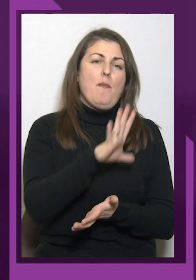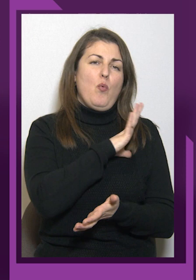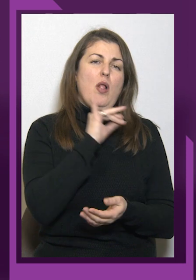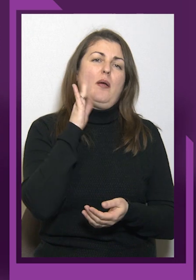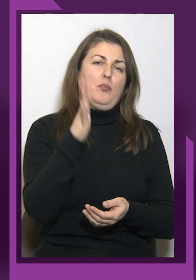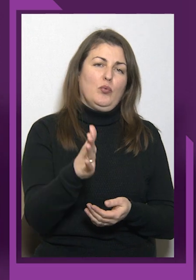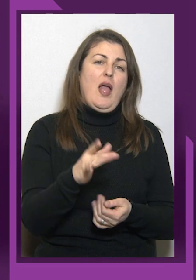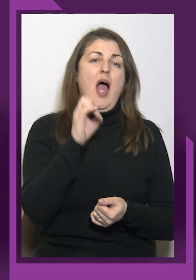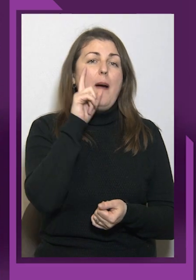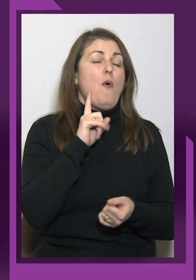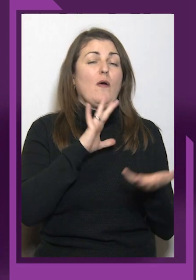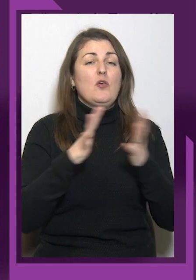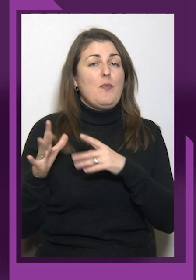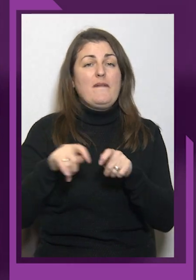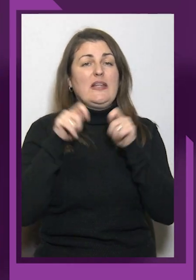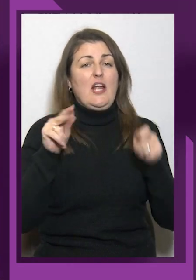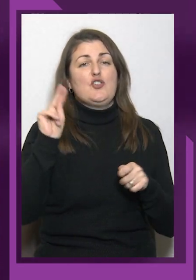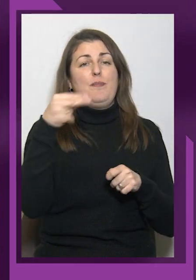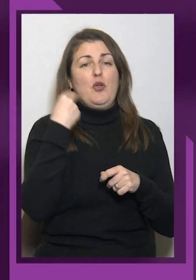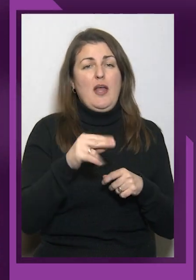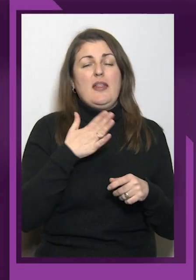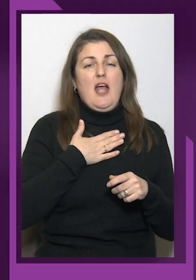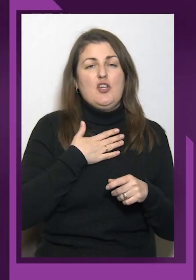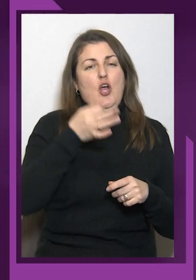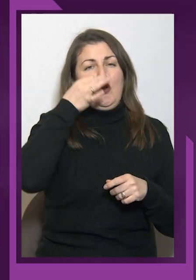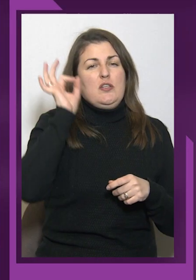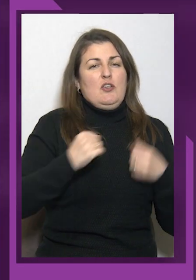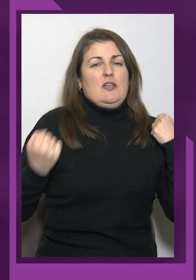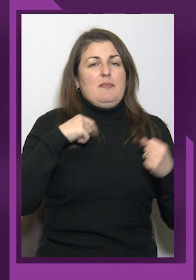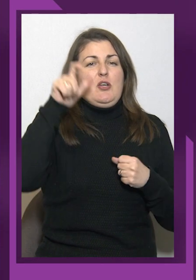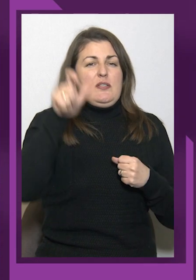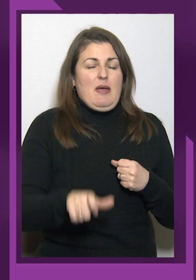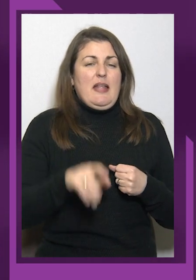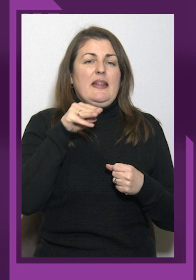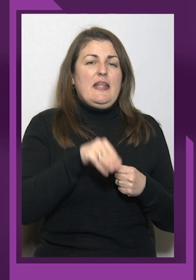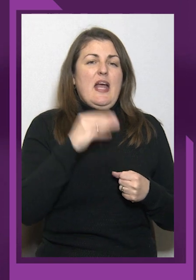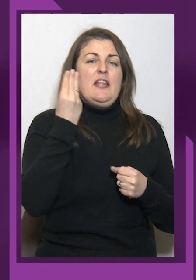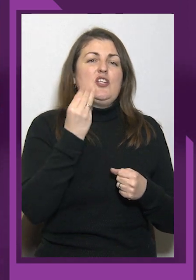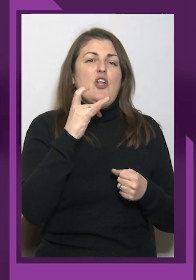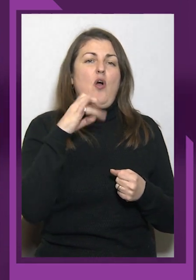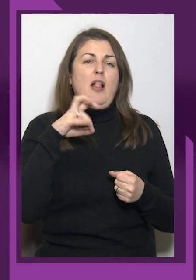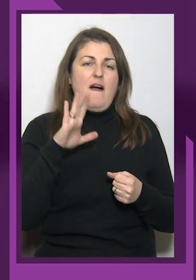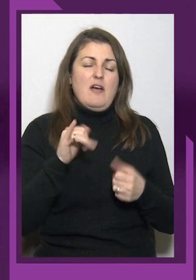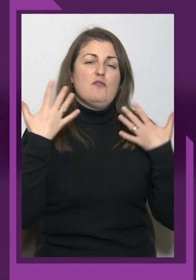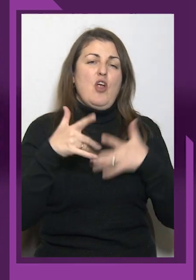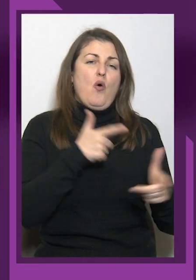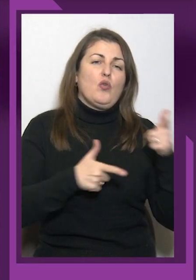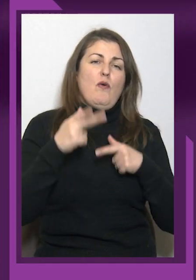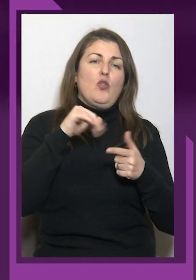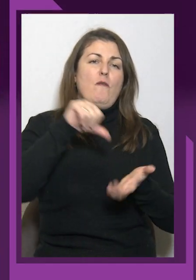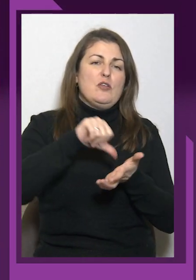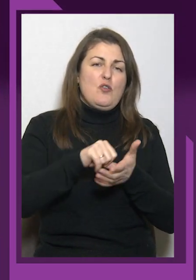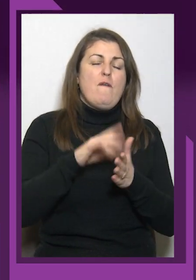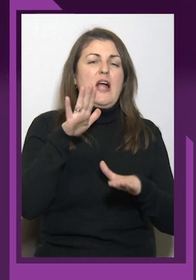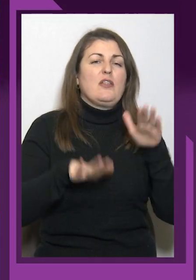і буде. А поки відбувалося відкриття Чемпіонату, наша досвідчена спортсменка Тетяна Шириколава вже готувалась до виступу в